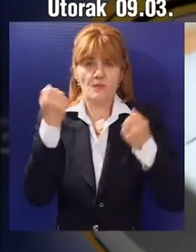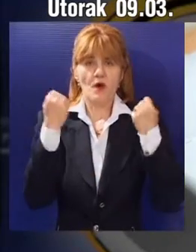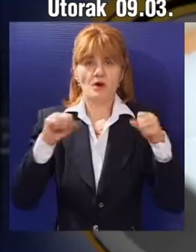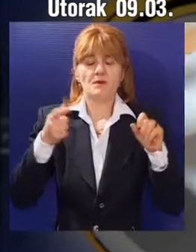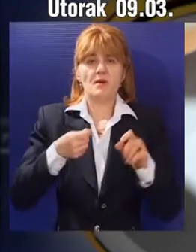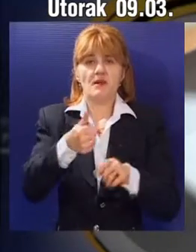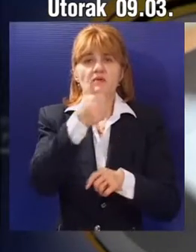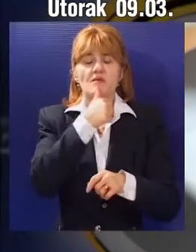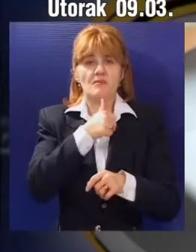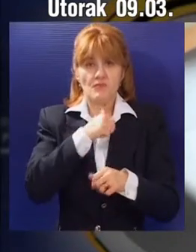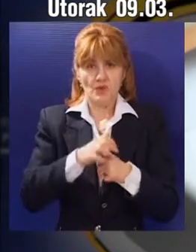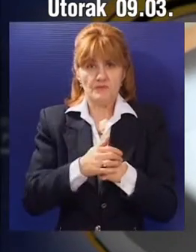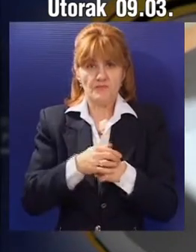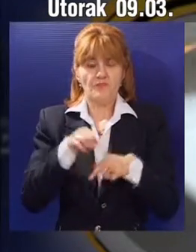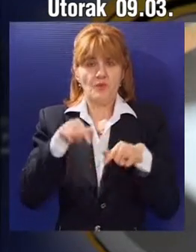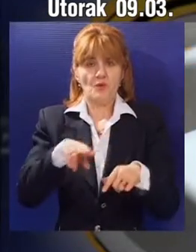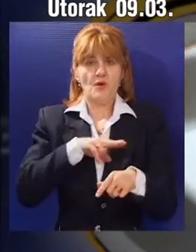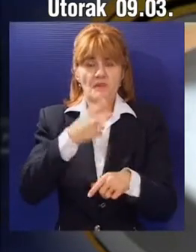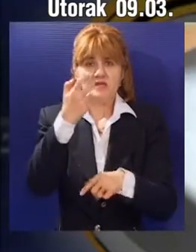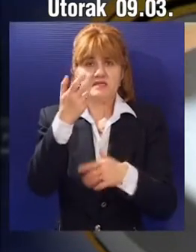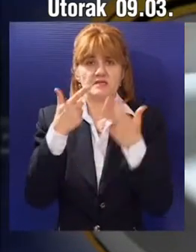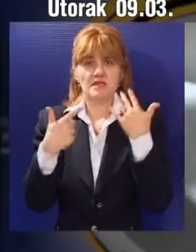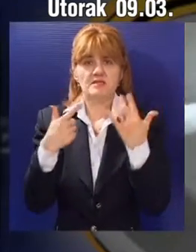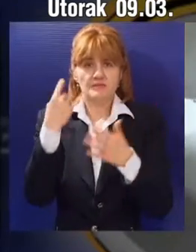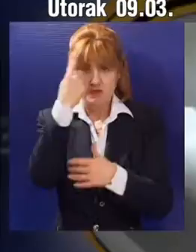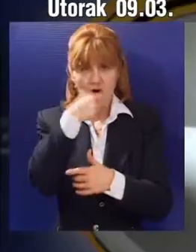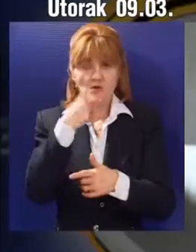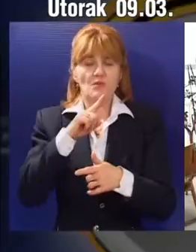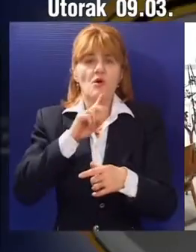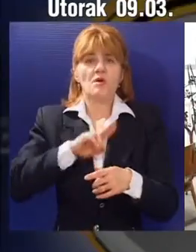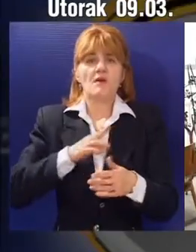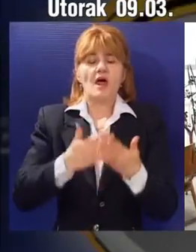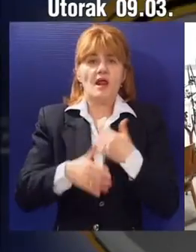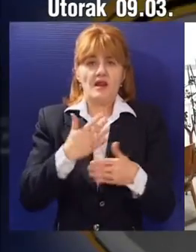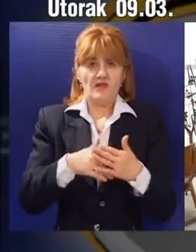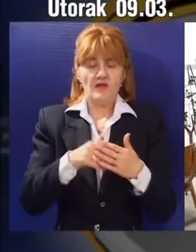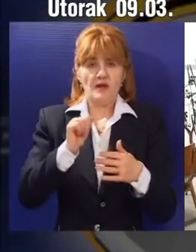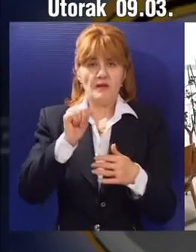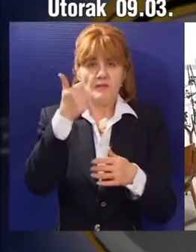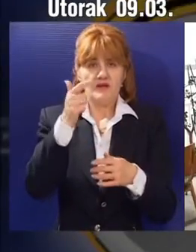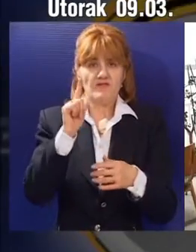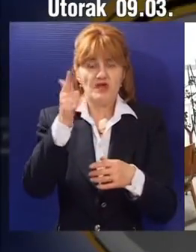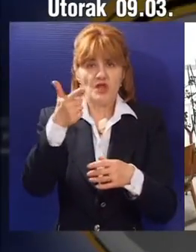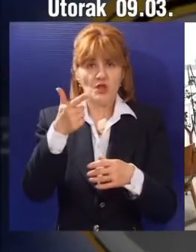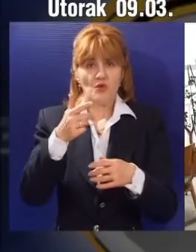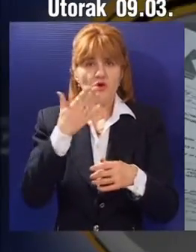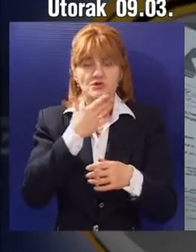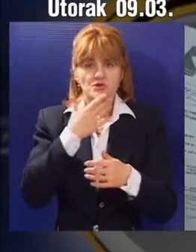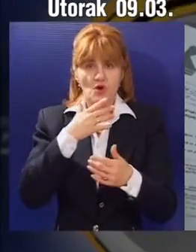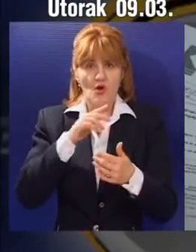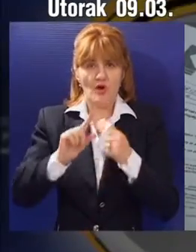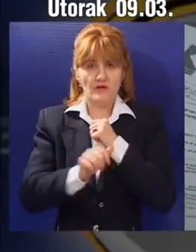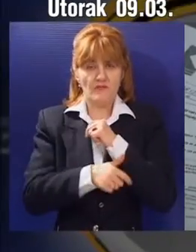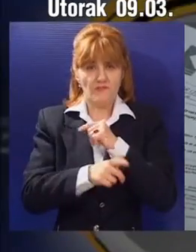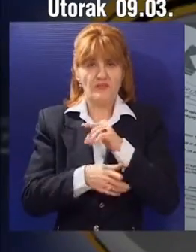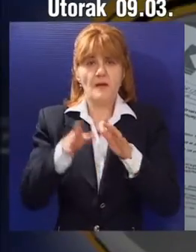tržaštu rada u Severnobačkom okrugu nalazi se 370 osoba sa invaliditetom. Dominiraju osobe sa prvim i drugim stepenom stručne spreme, a